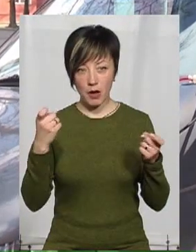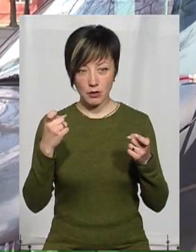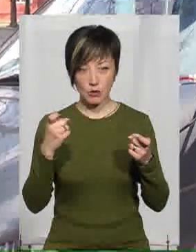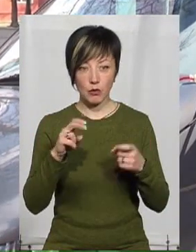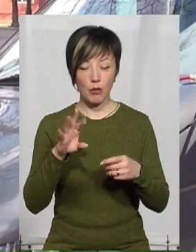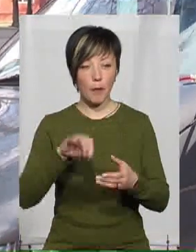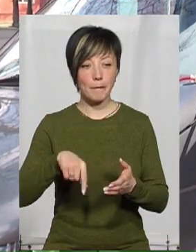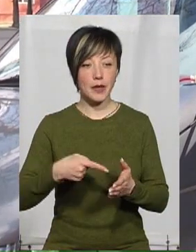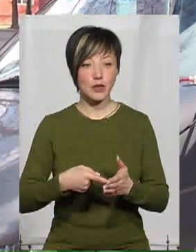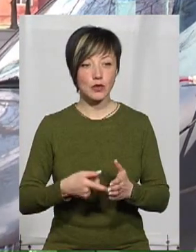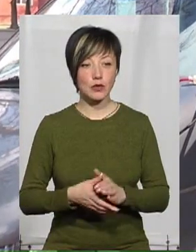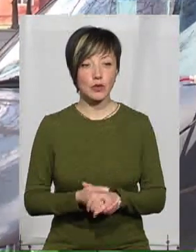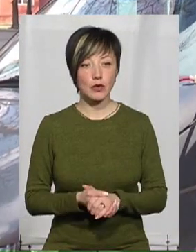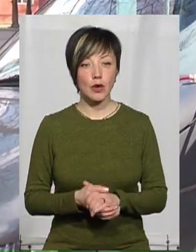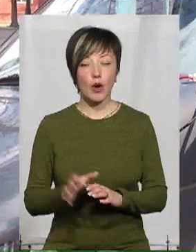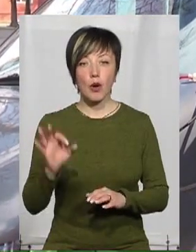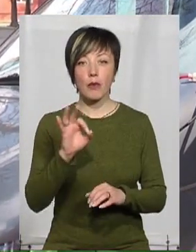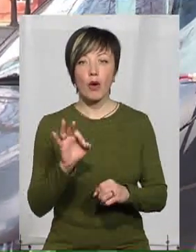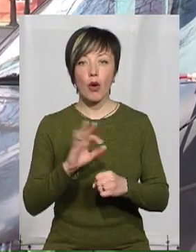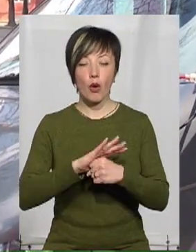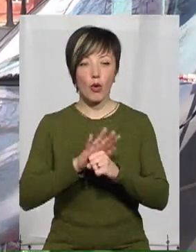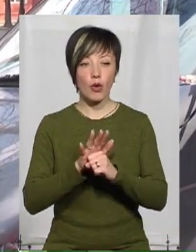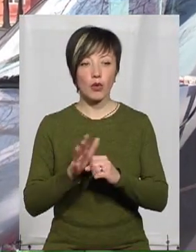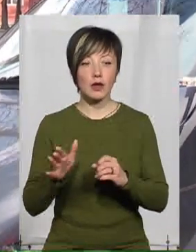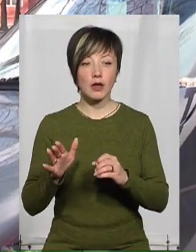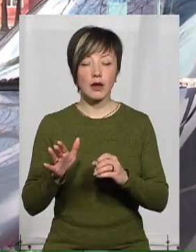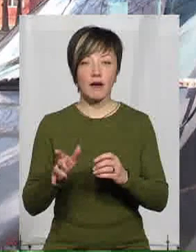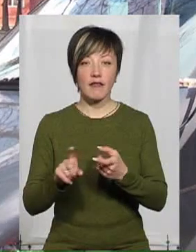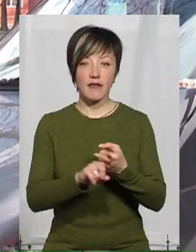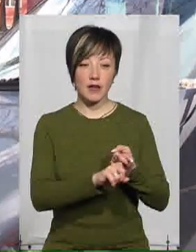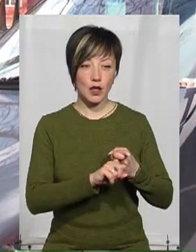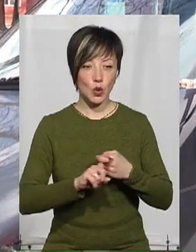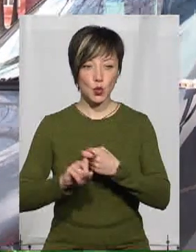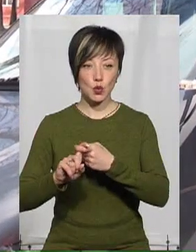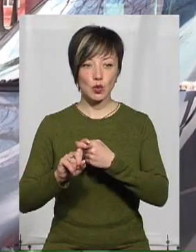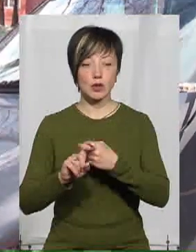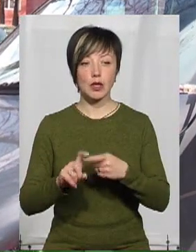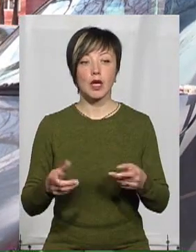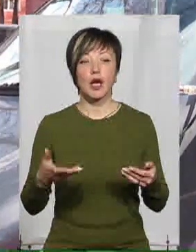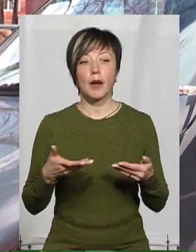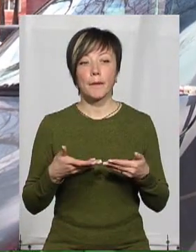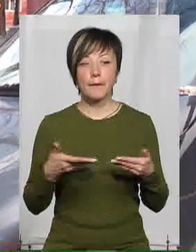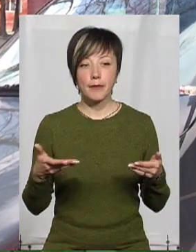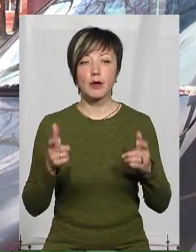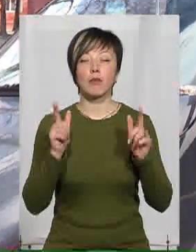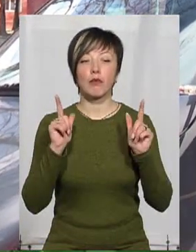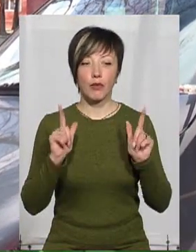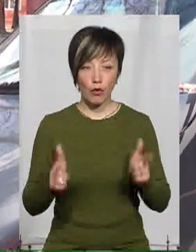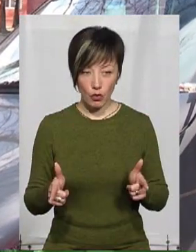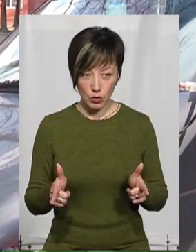коронавірус, про епідемію. Ми погодилися з того,